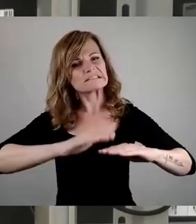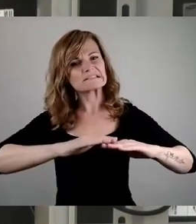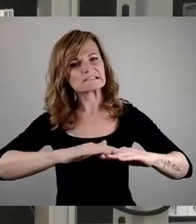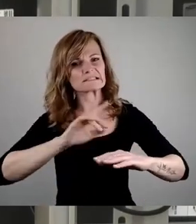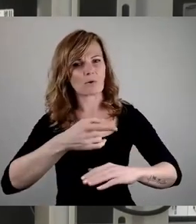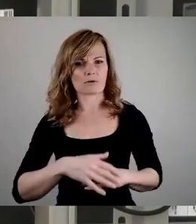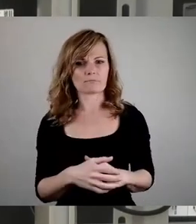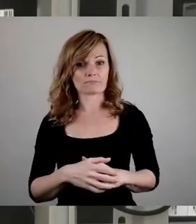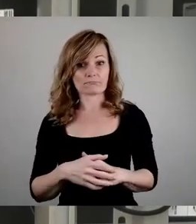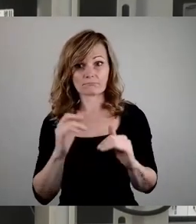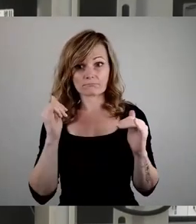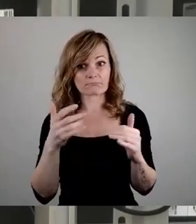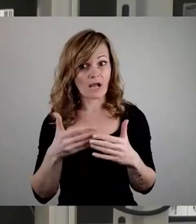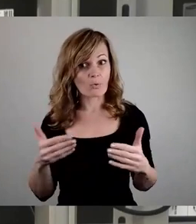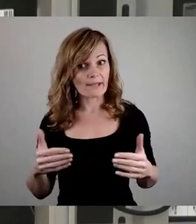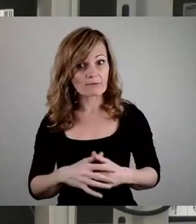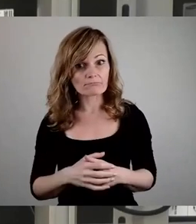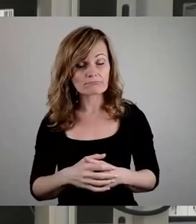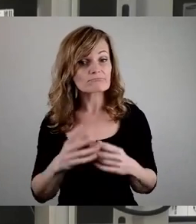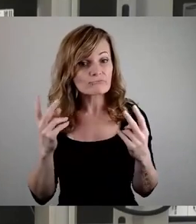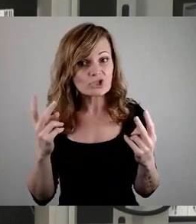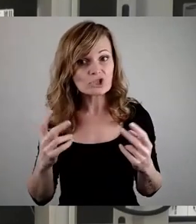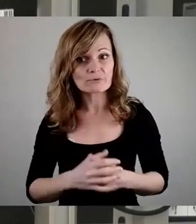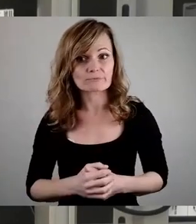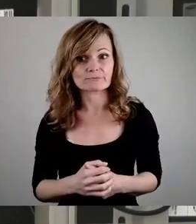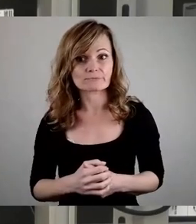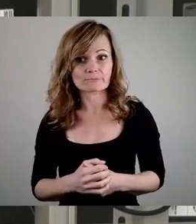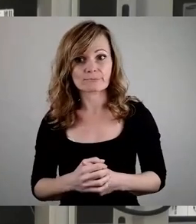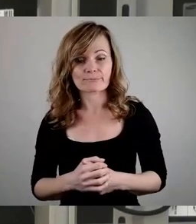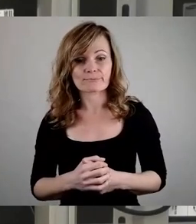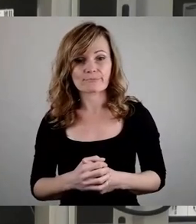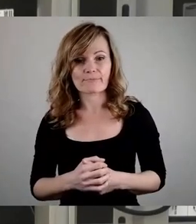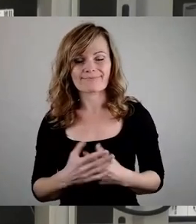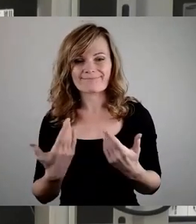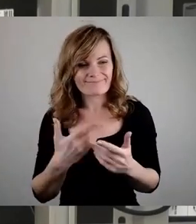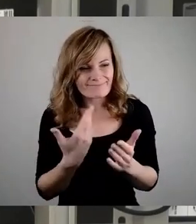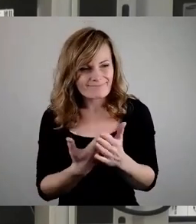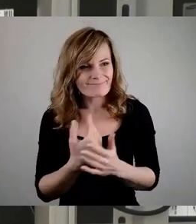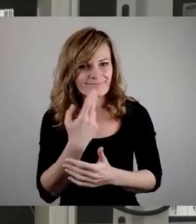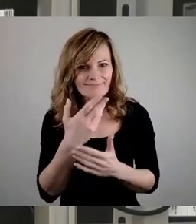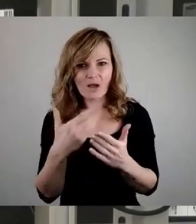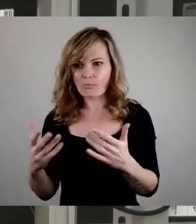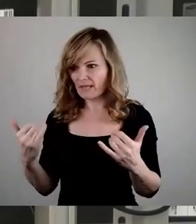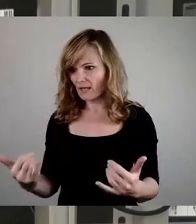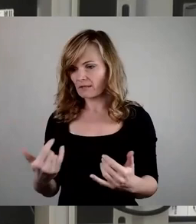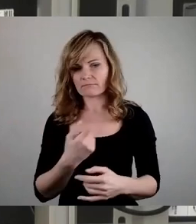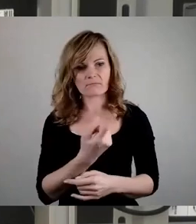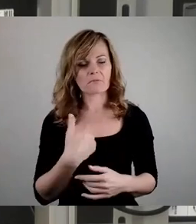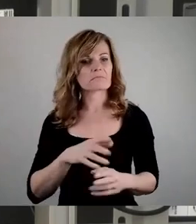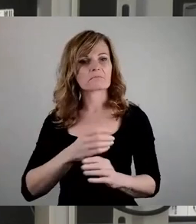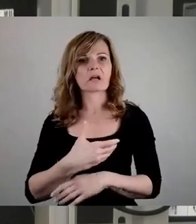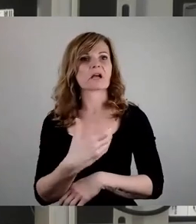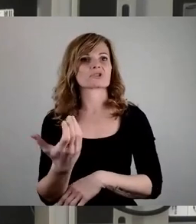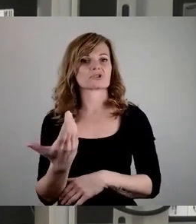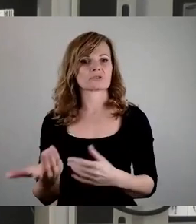Argument, das kann man ja bringen, dass sie an der Stelle sich überhaupt nicht um dieses Argument kümmert. Ich glaube,